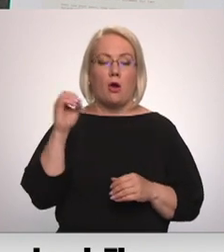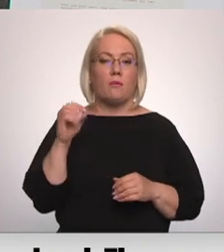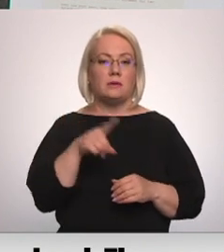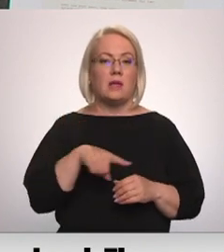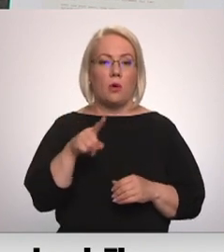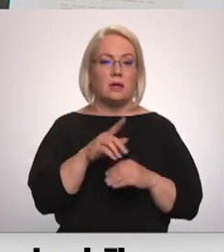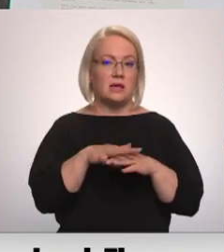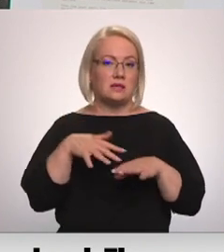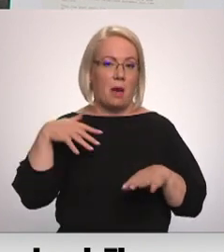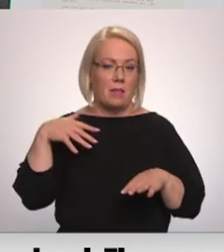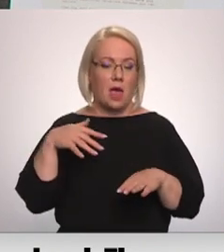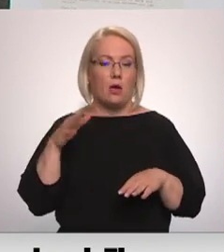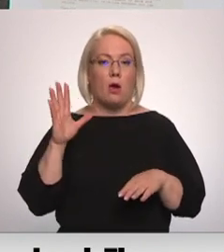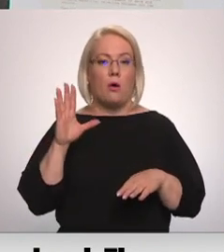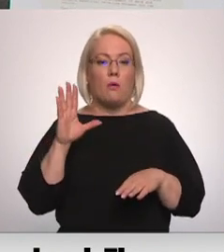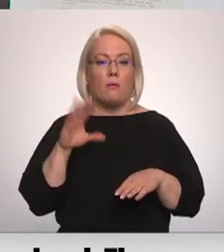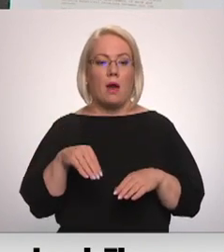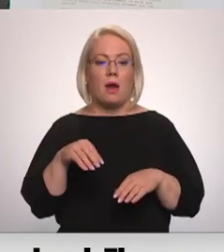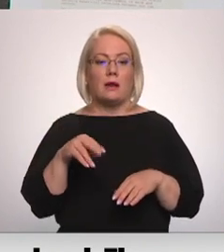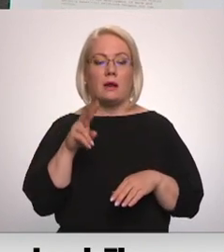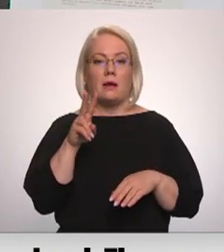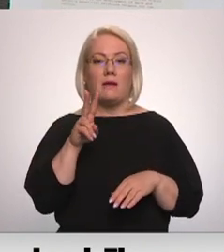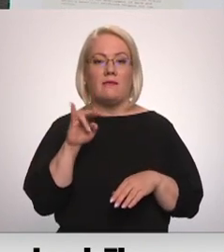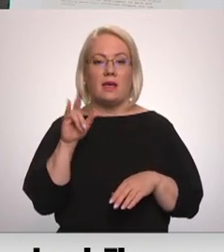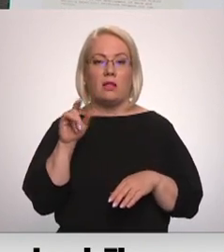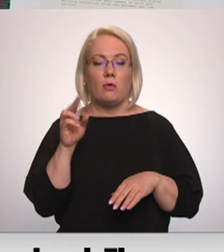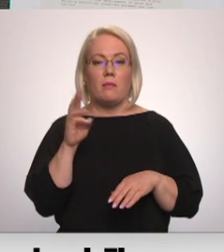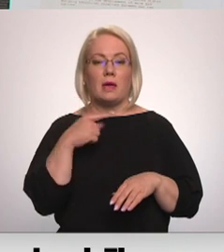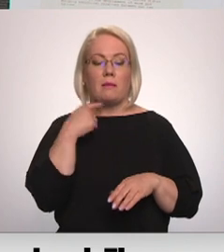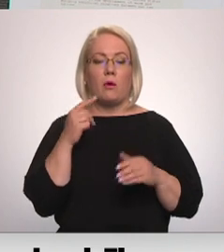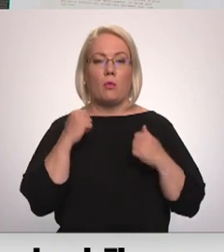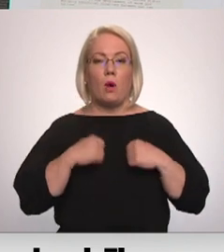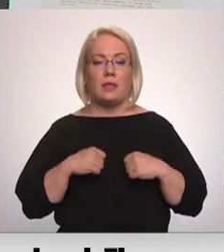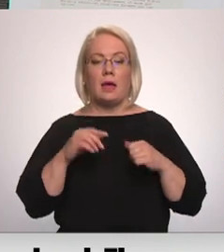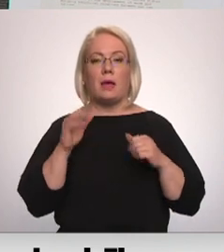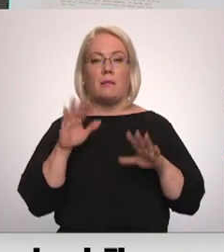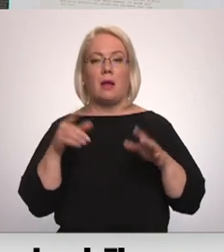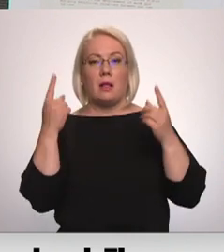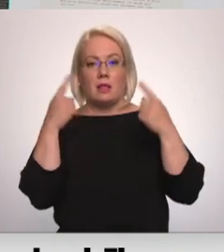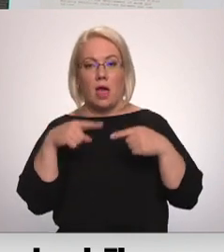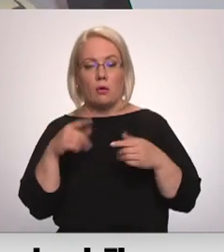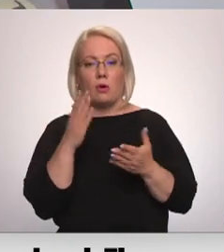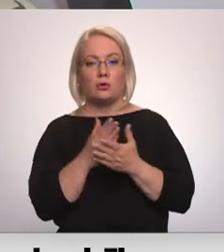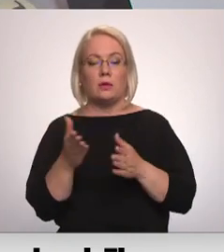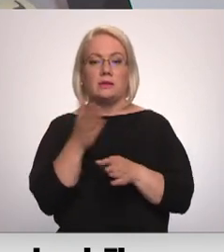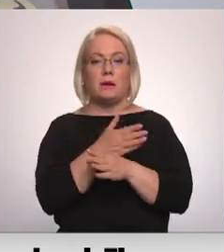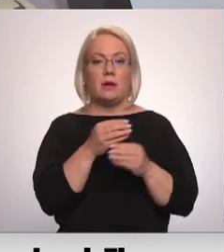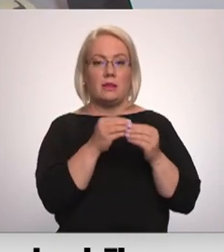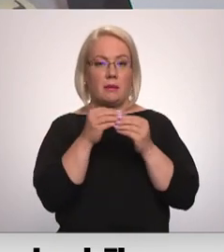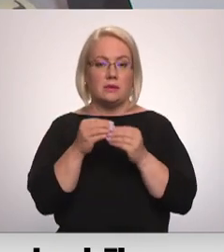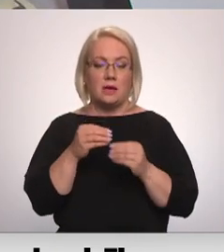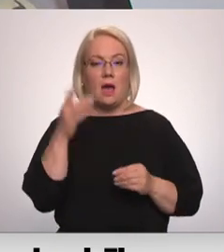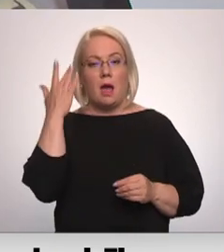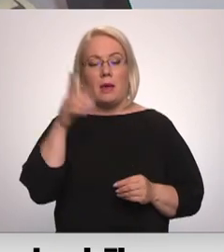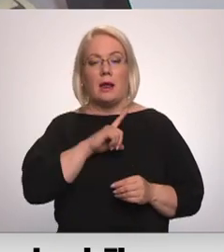Galgalā par vilu māsēm, ja mēs gribam būt godīgi pret laiku un pret to, kas noticis iepriekšējās desmit gadēs. Amerikas Latviešu